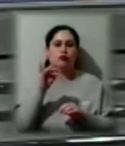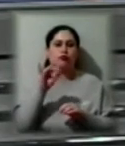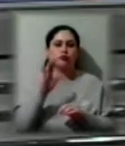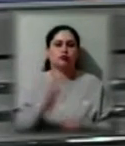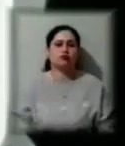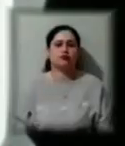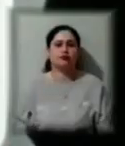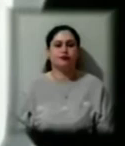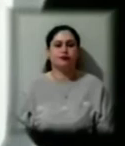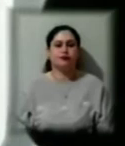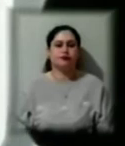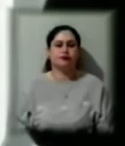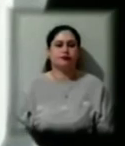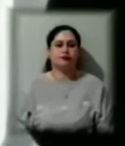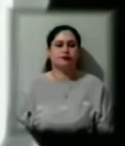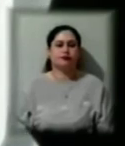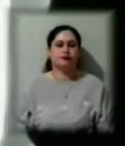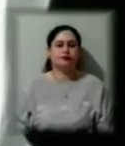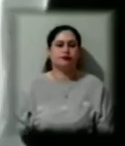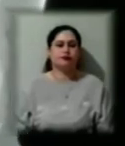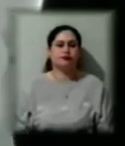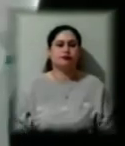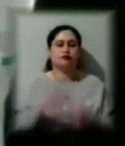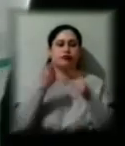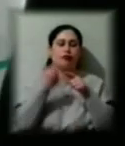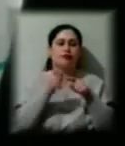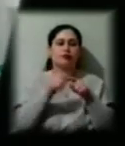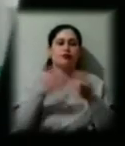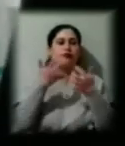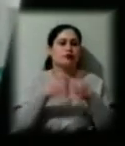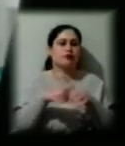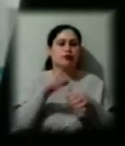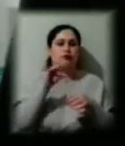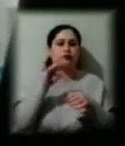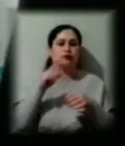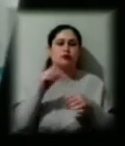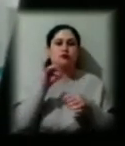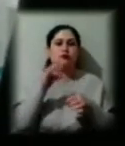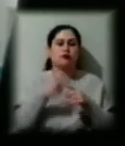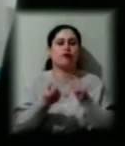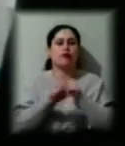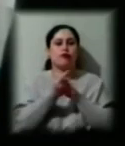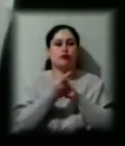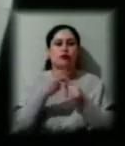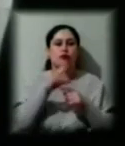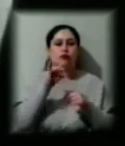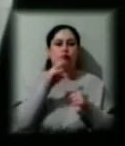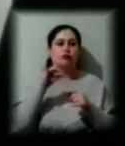Це автоматизована портативна система виявлення нуклеїнових кислот,